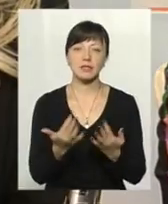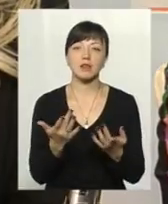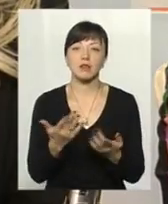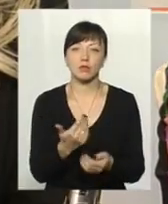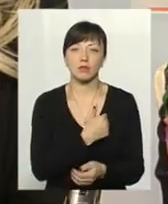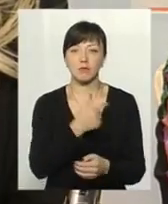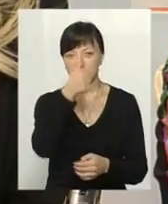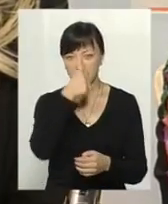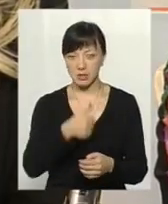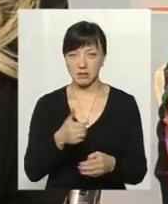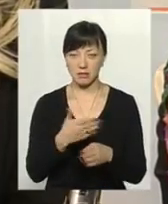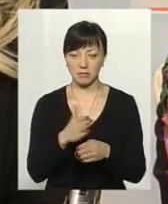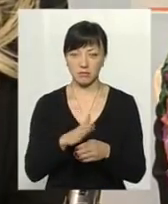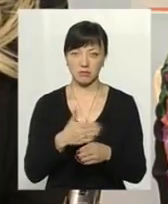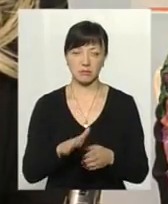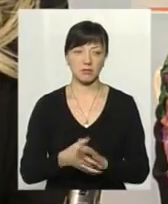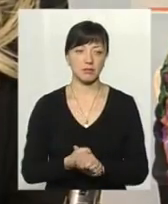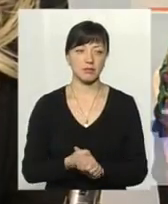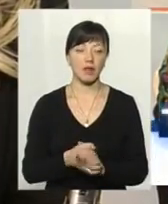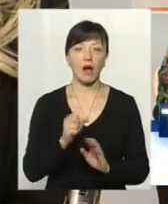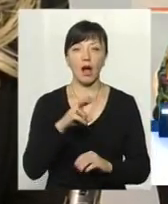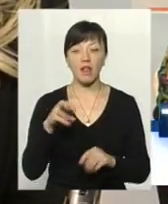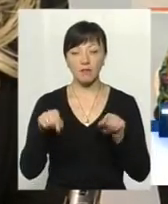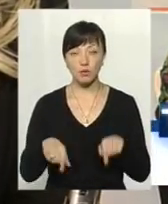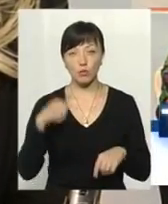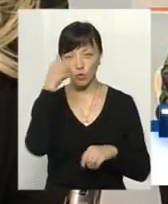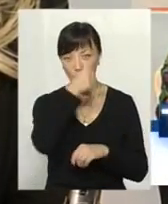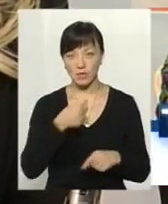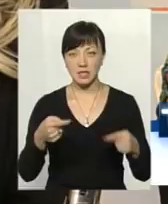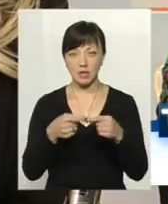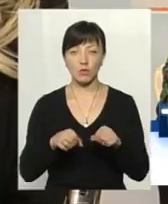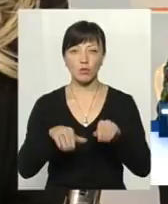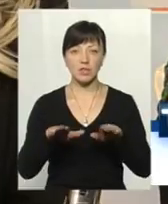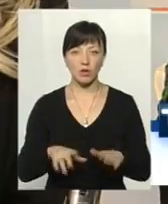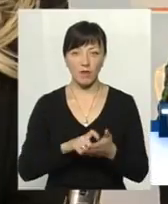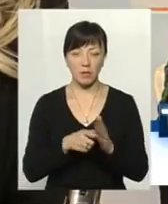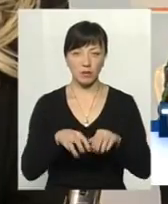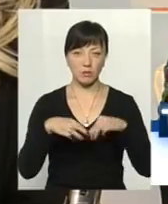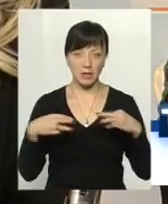він там бажав місяців її реструктуризувати. Але в цьому році, згідно постанови 744,